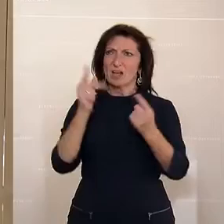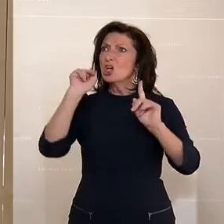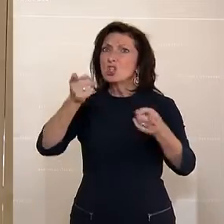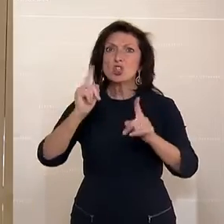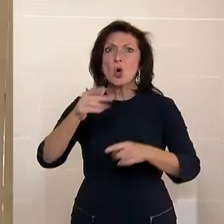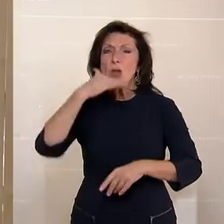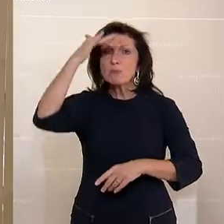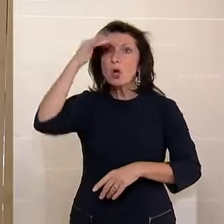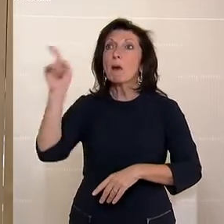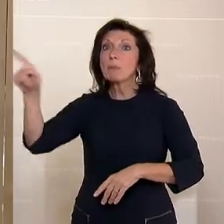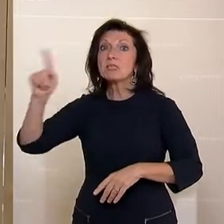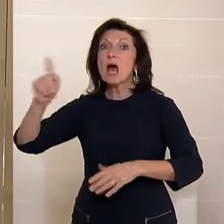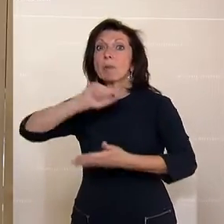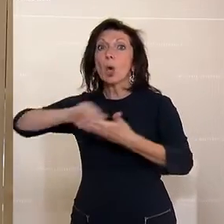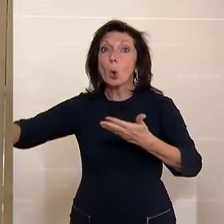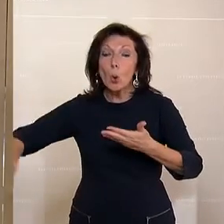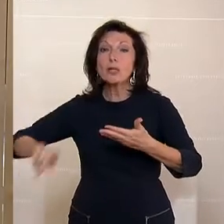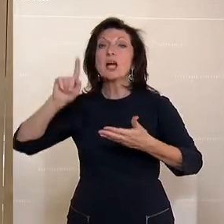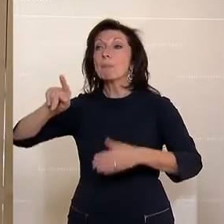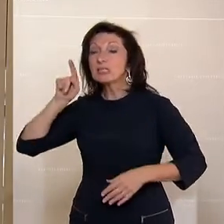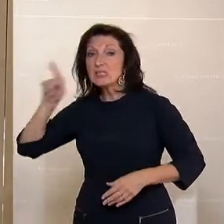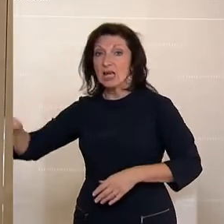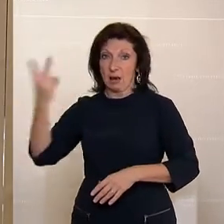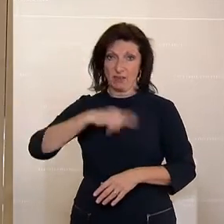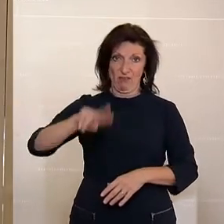haben Sie gekürzt. Und das ist die Verantwortung, die Sie zu tragen haben.